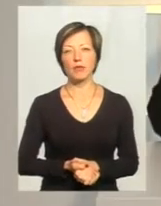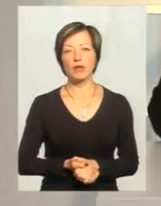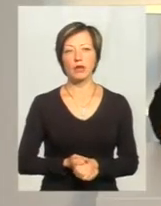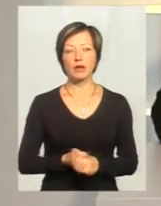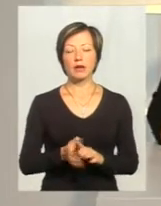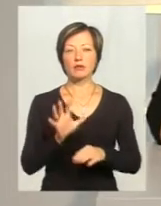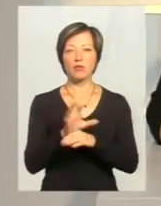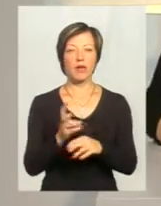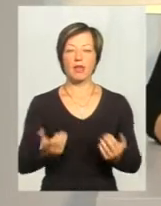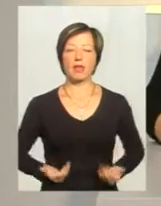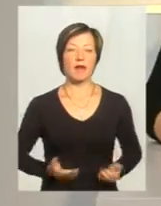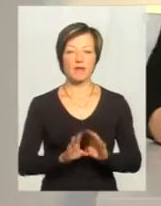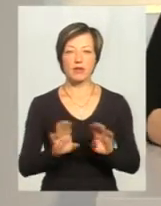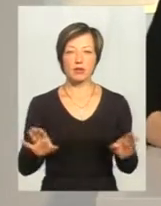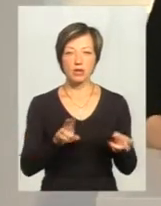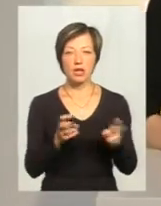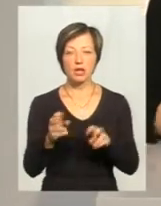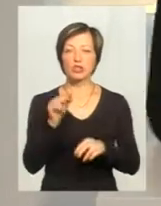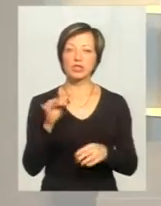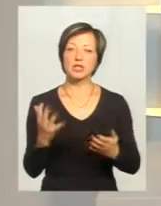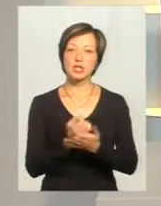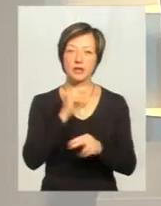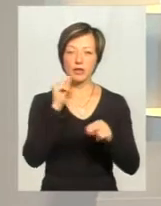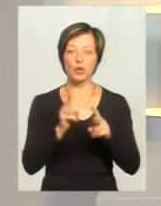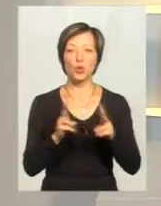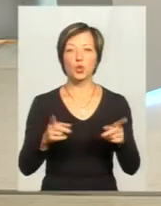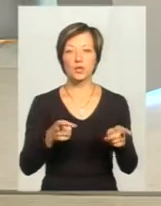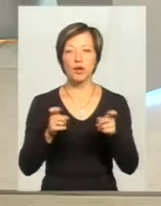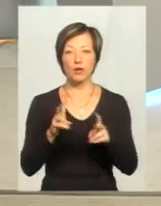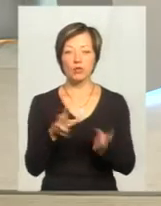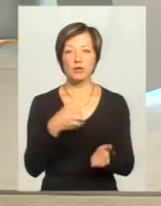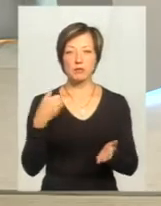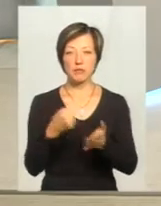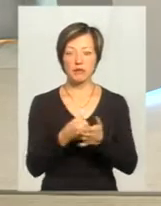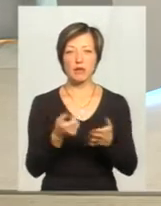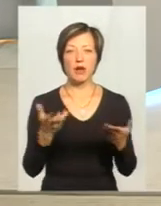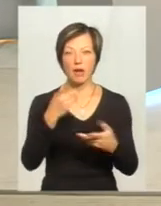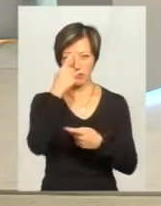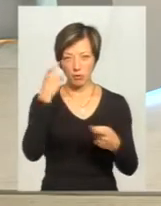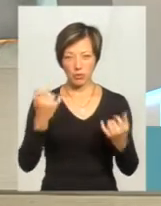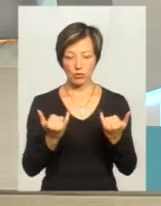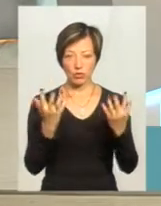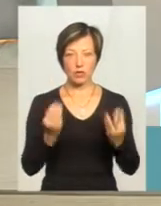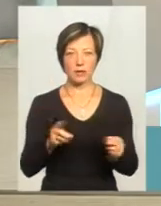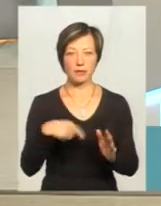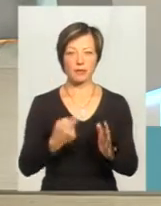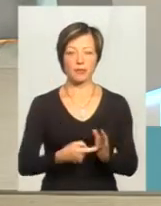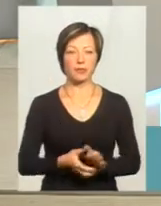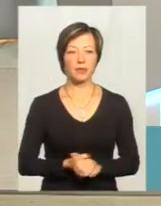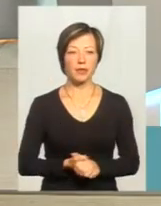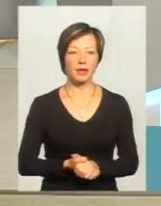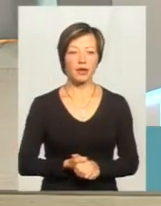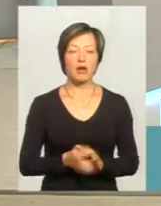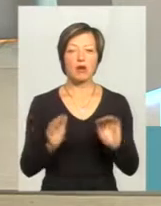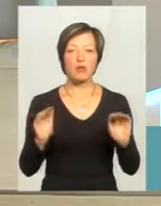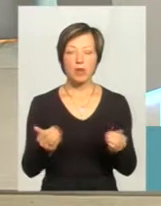Собака не вижила, але чи знайшли винник, от хто стріляв і хто збив? Яка вже є інформація на сьогодні? В межах